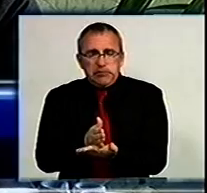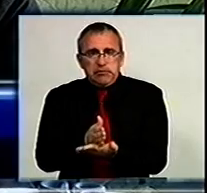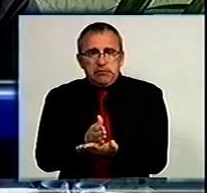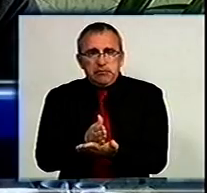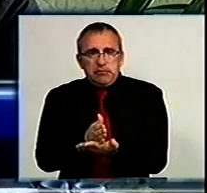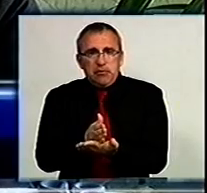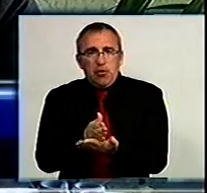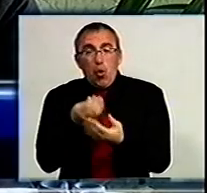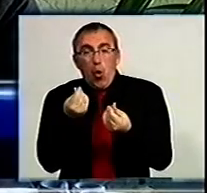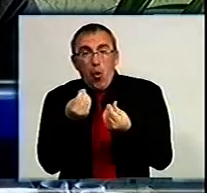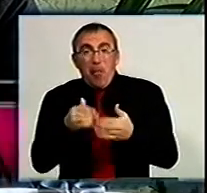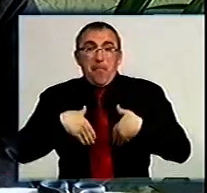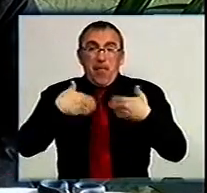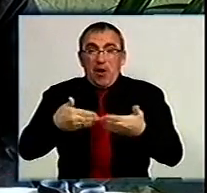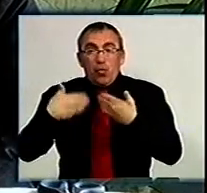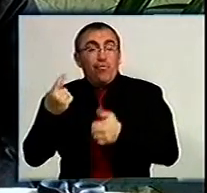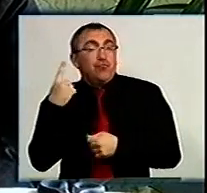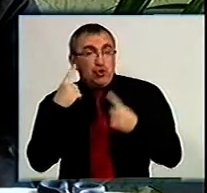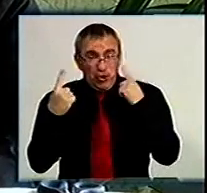Коммерція пропозиції ви слухали.